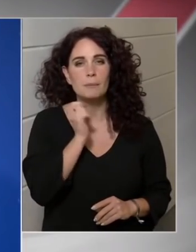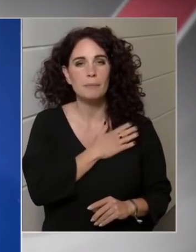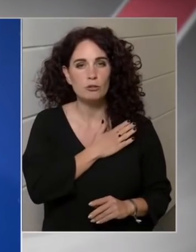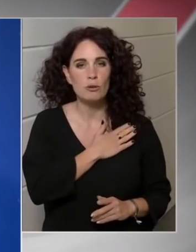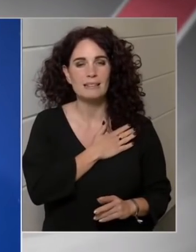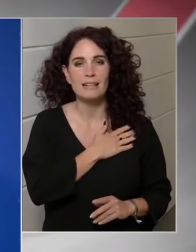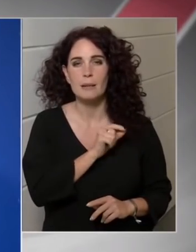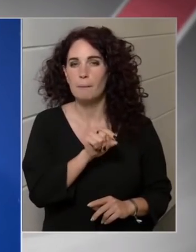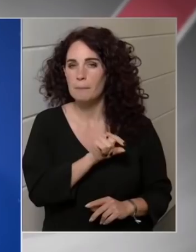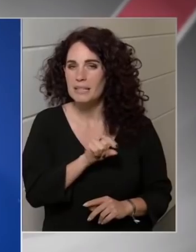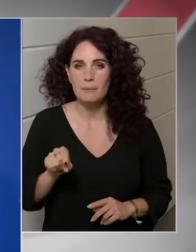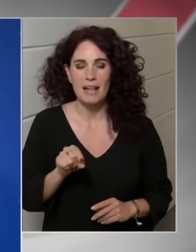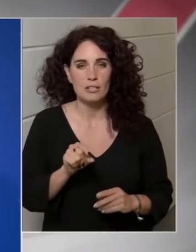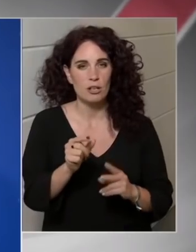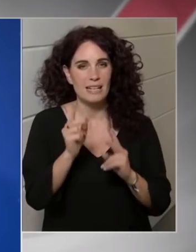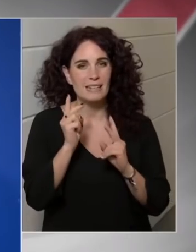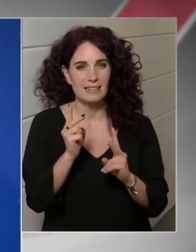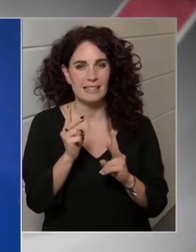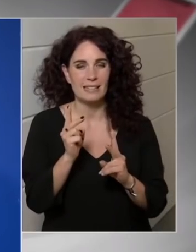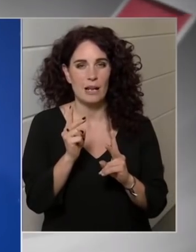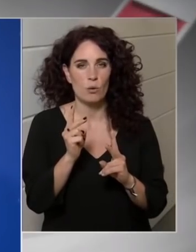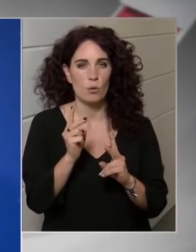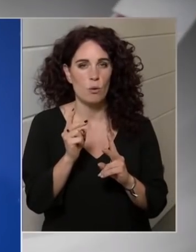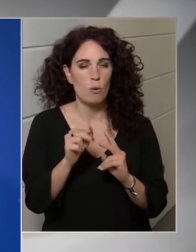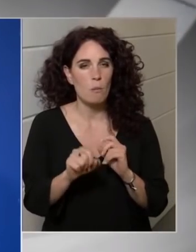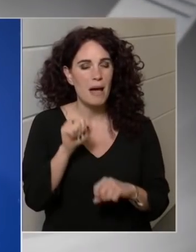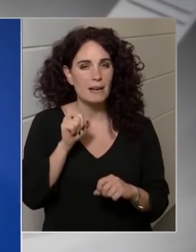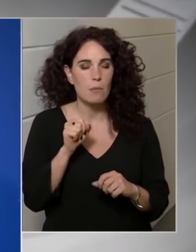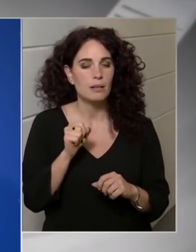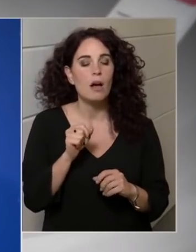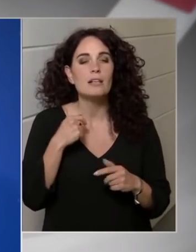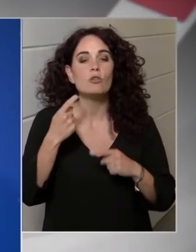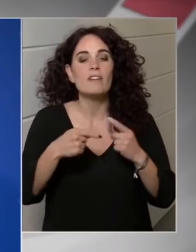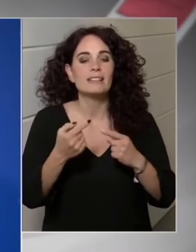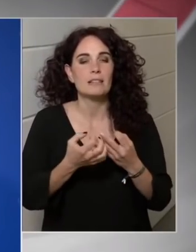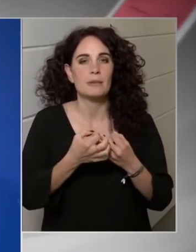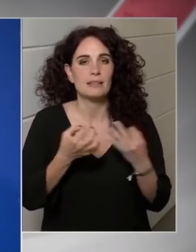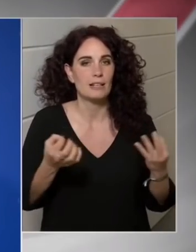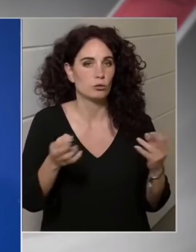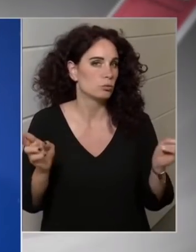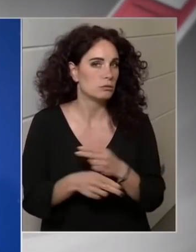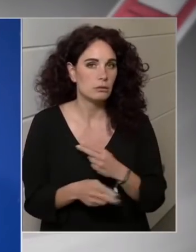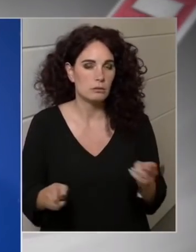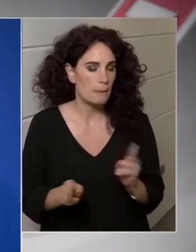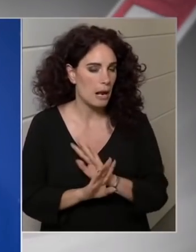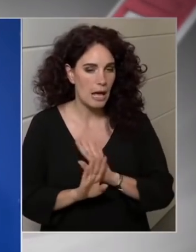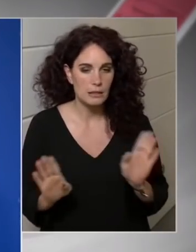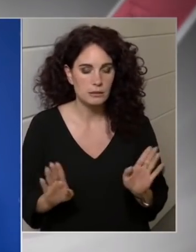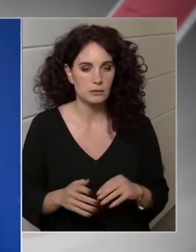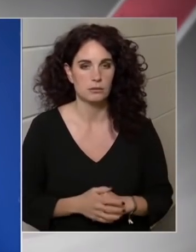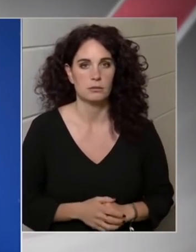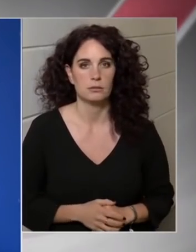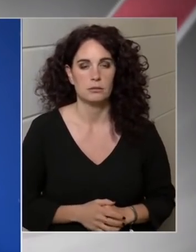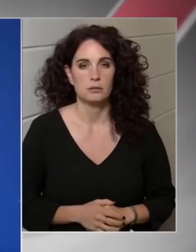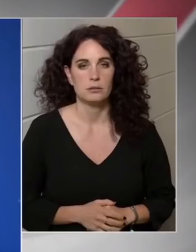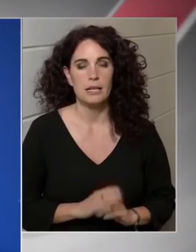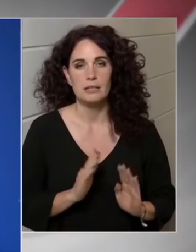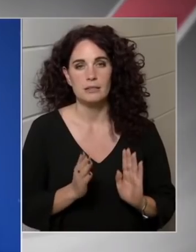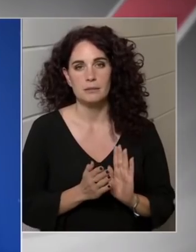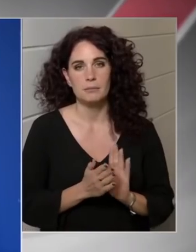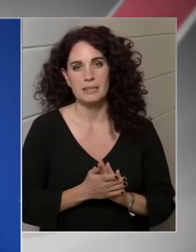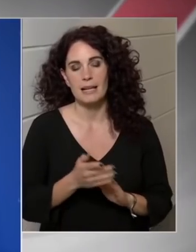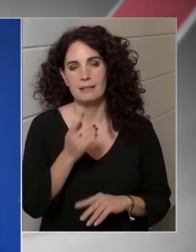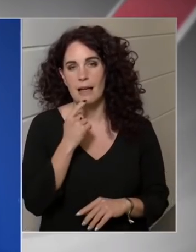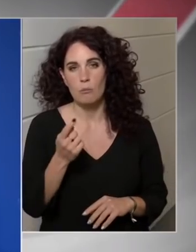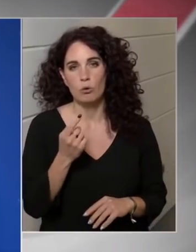minimálisan is értékelő pártban ezt következmények nélkül nem történhetne meg. Hogy ma mindent elmond a mai jobbikról,